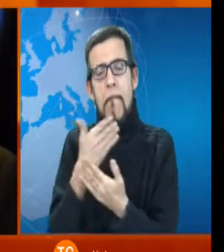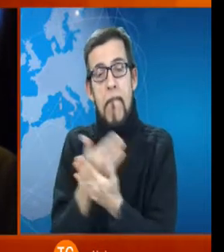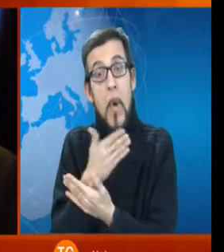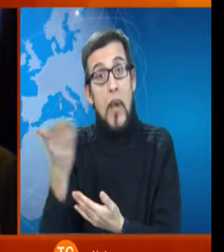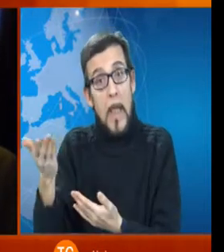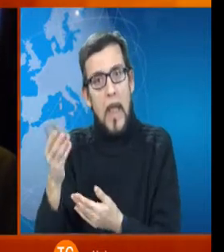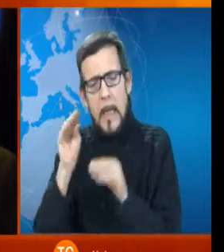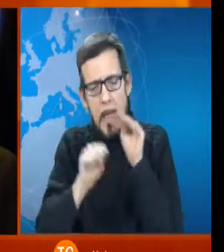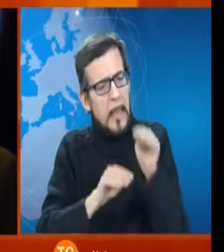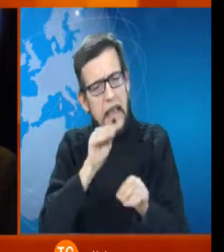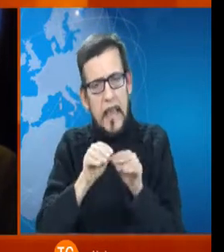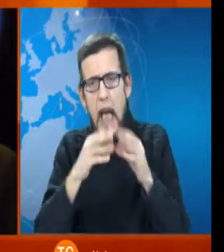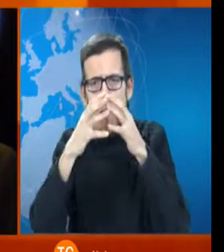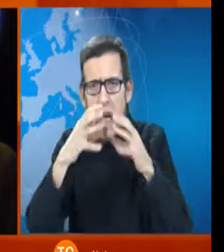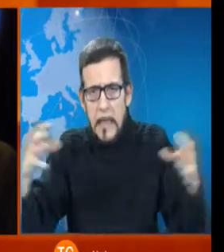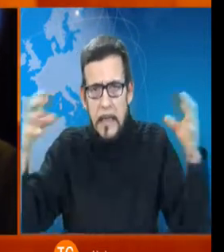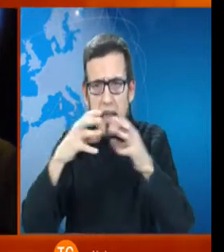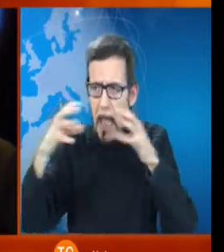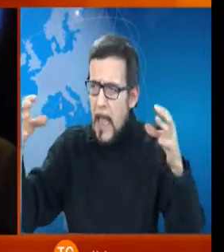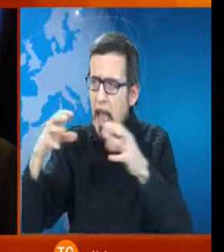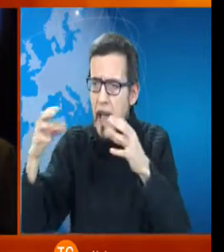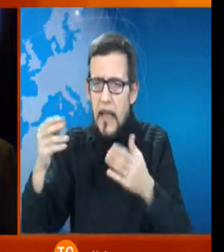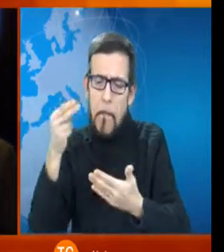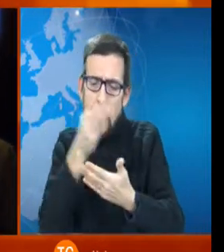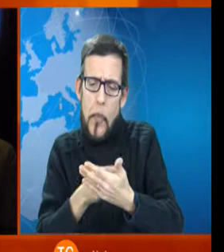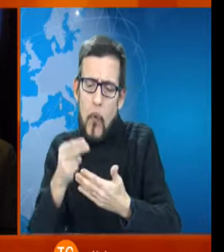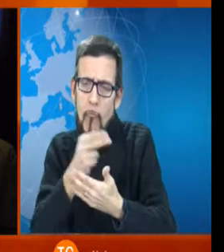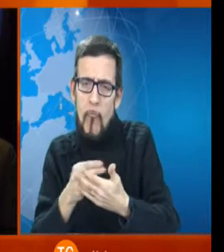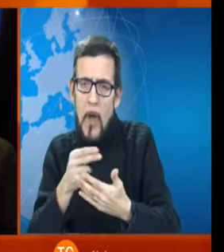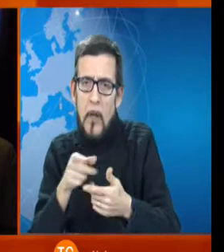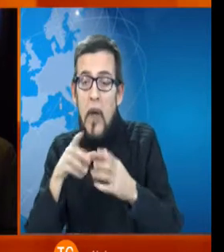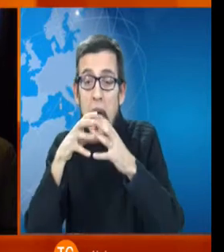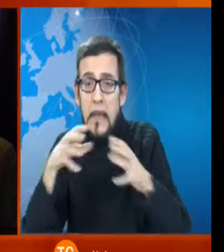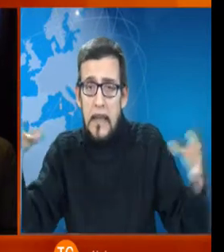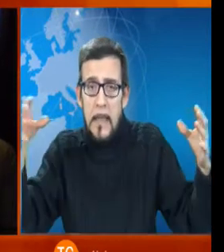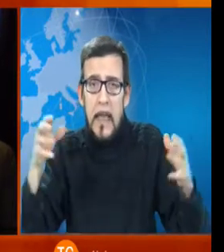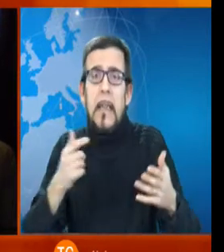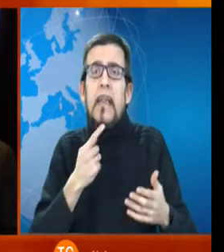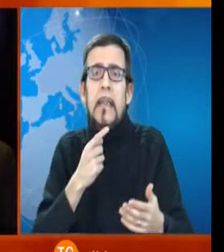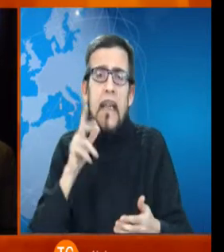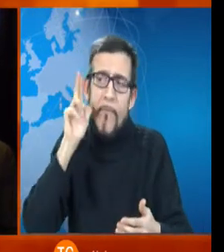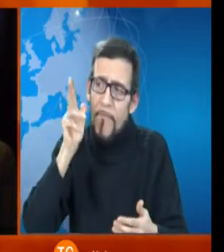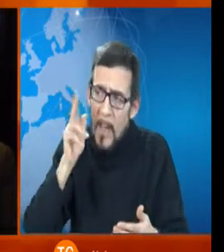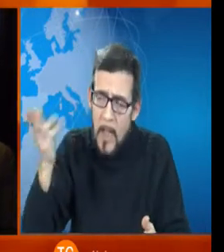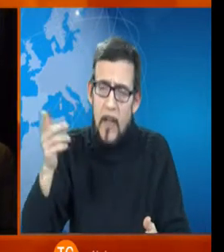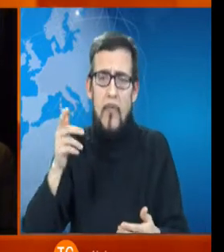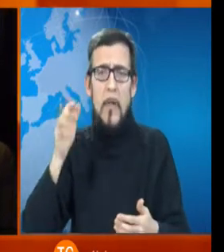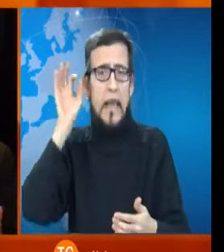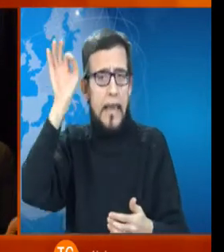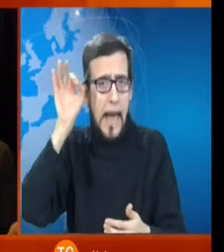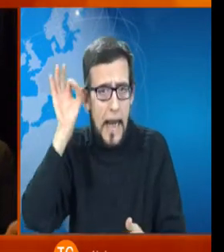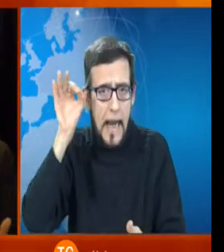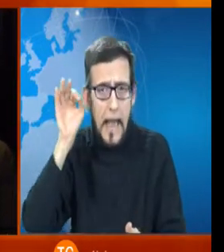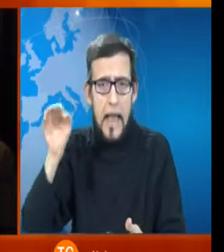serie di aziende che si occupano di progettazione sono aziende francesi e aziende inglesi bene, Stefano Cardu